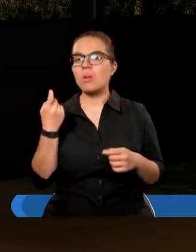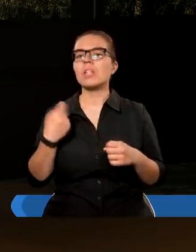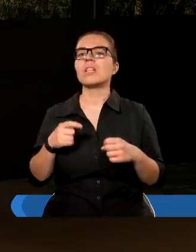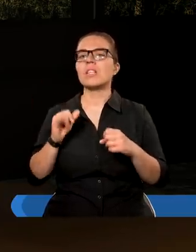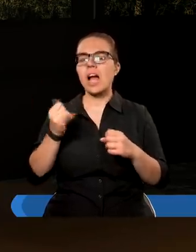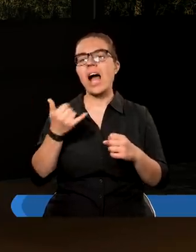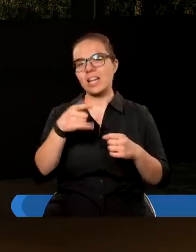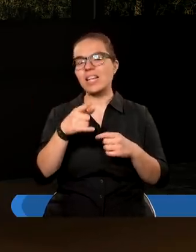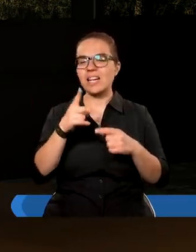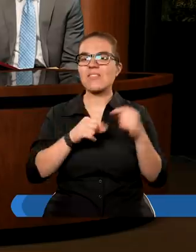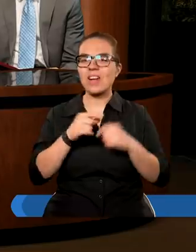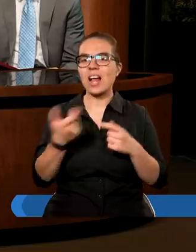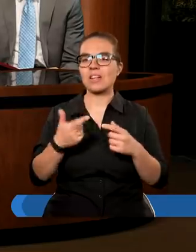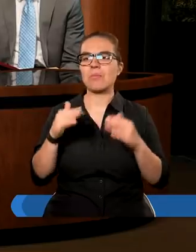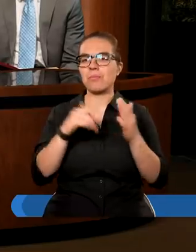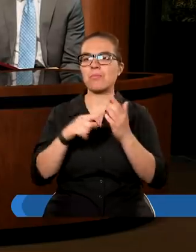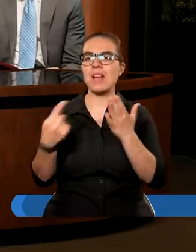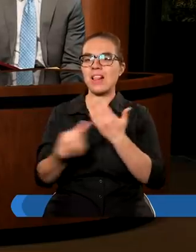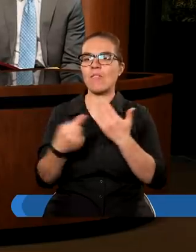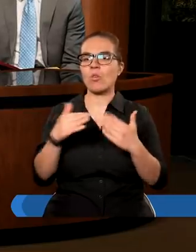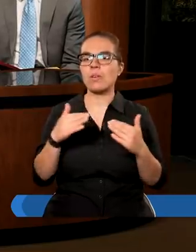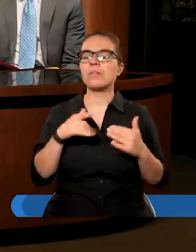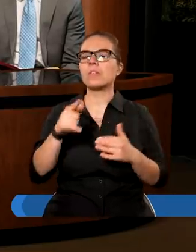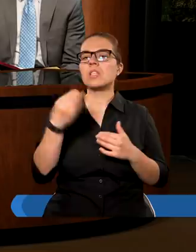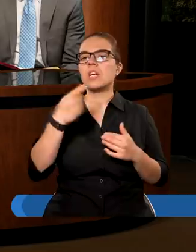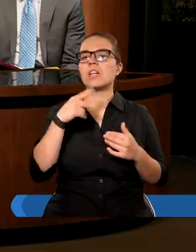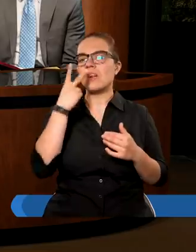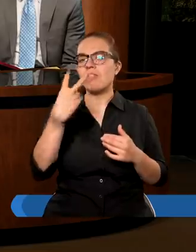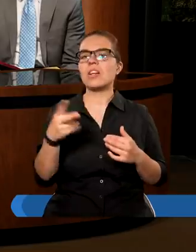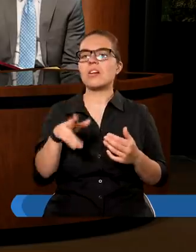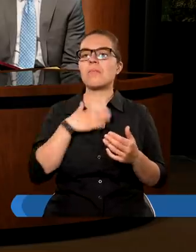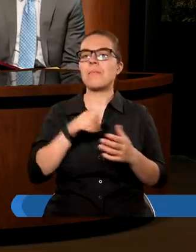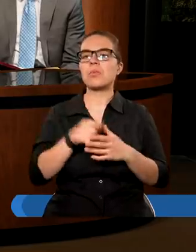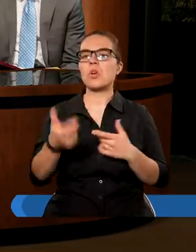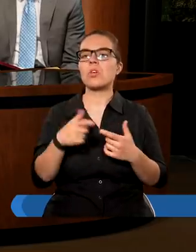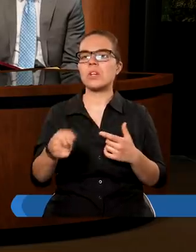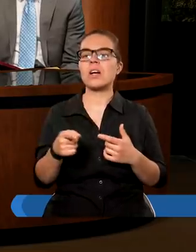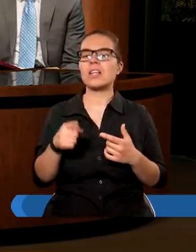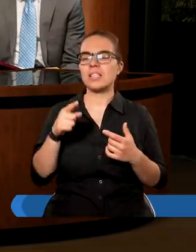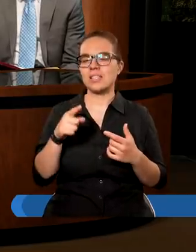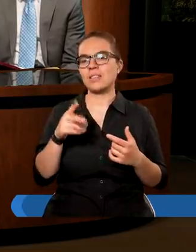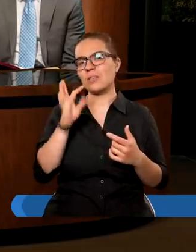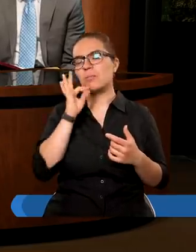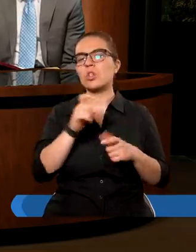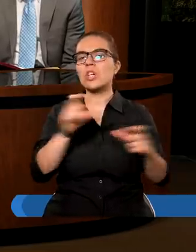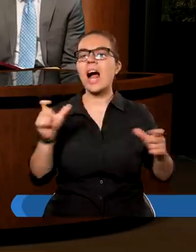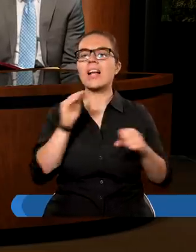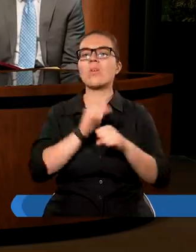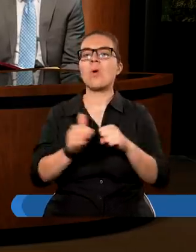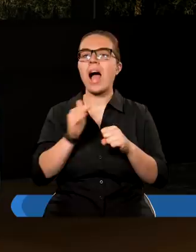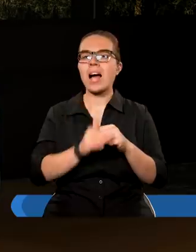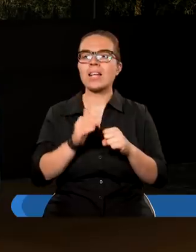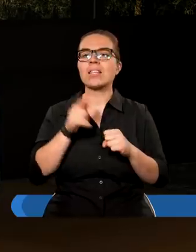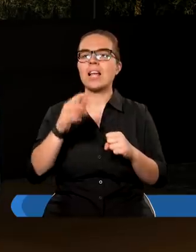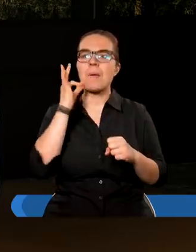świecić jak ta gwiazda. Ja w tej powieści jeszcze widzę motyw zakończenia czasu łaski. Widzimy,